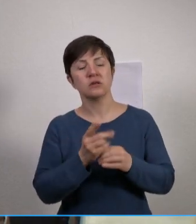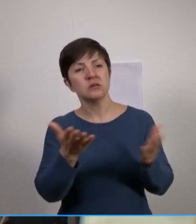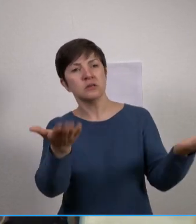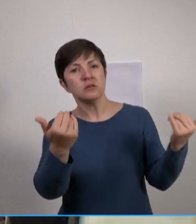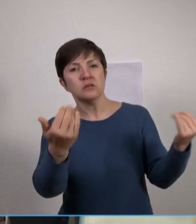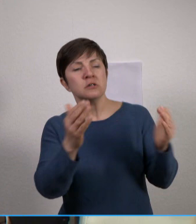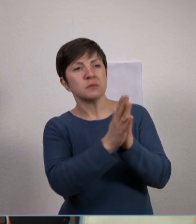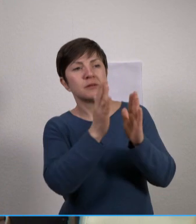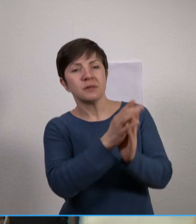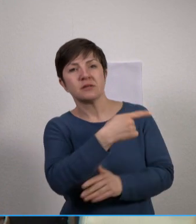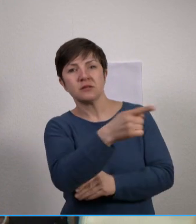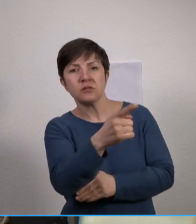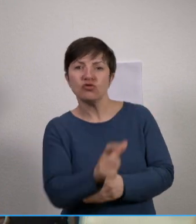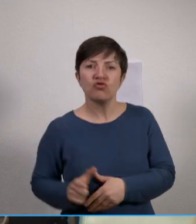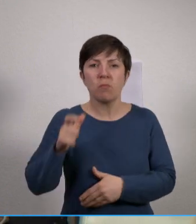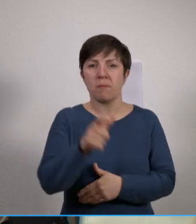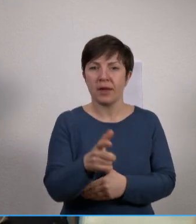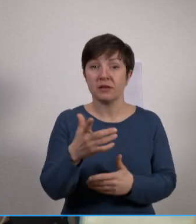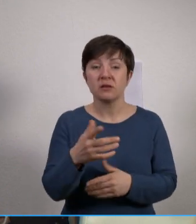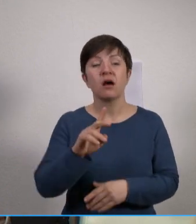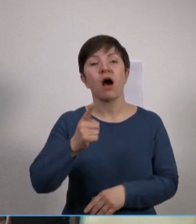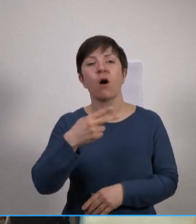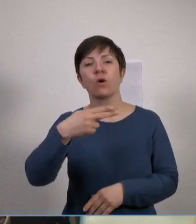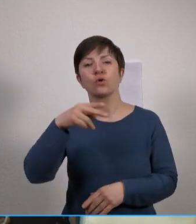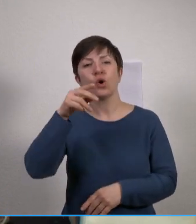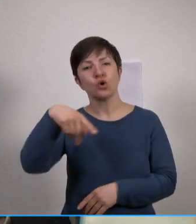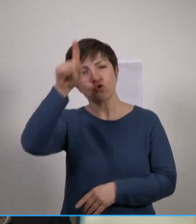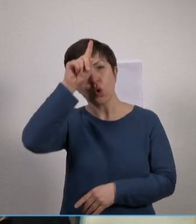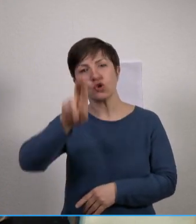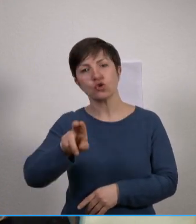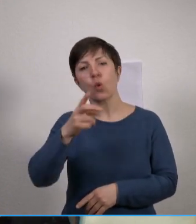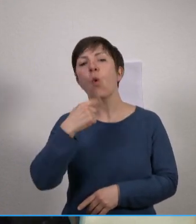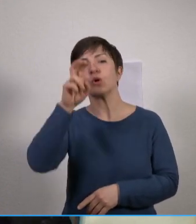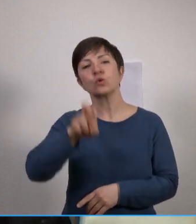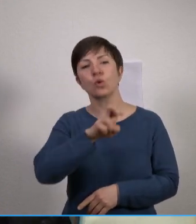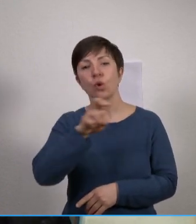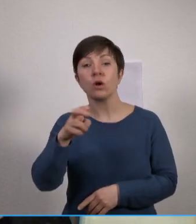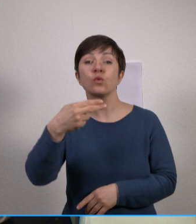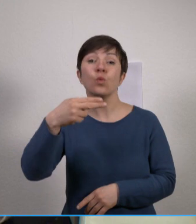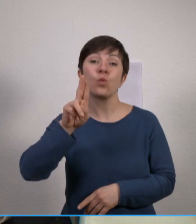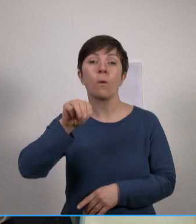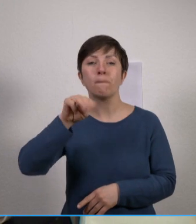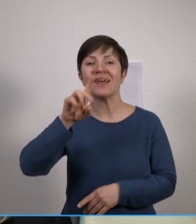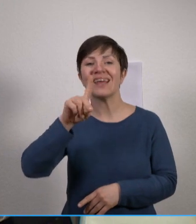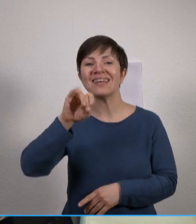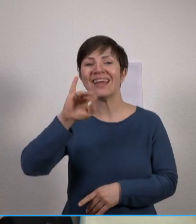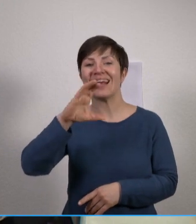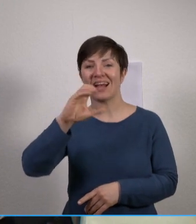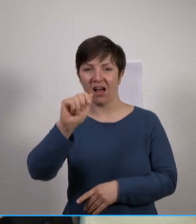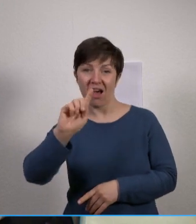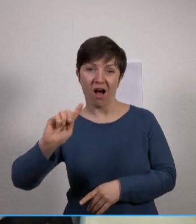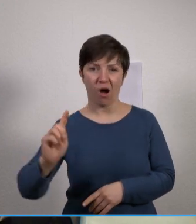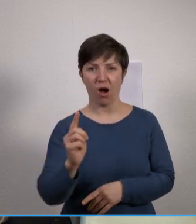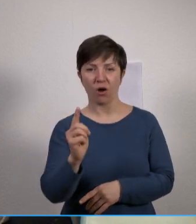Grenzen, das Deutsche Rote Kreuz oder auch Homedica, die bereits großartige Arbeit vor Ort leisten. Sie sind auch Teil von Dr. Fröhlich des ehrenamtlichen